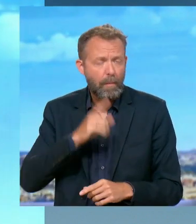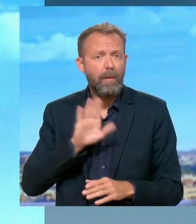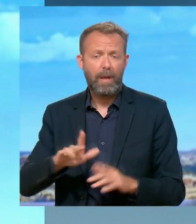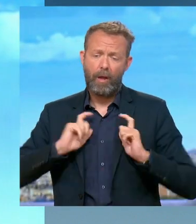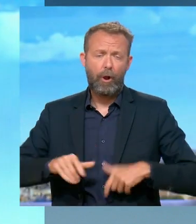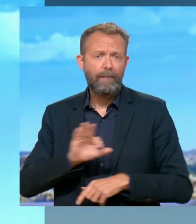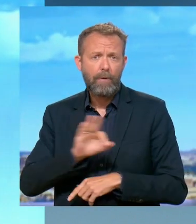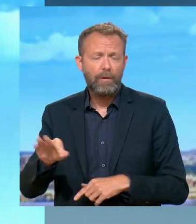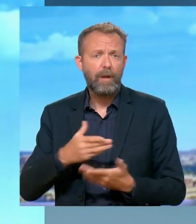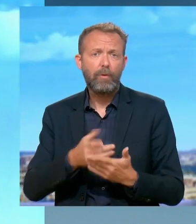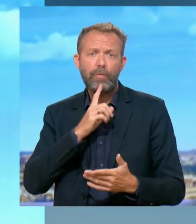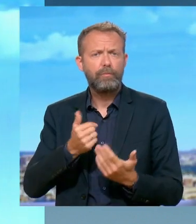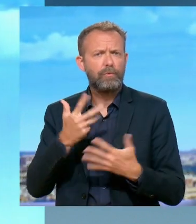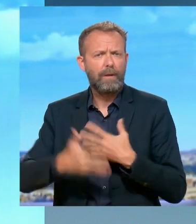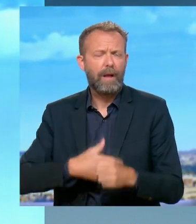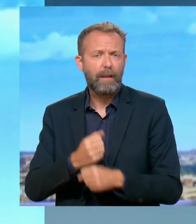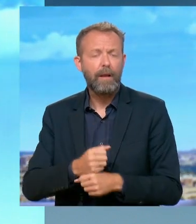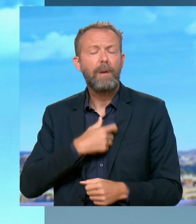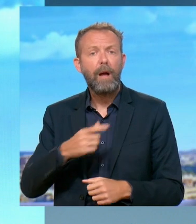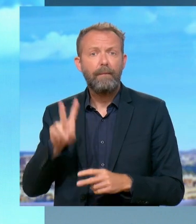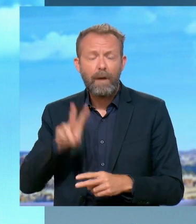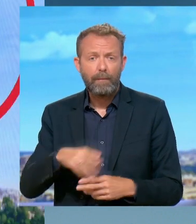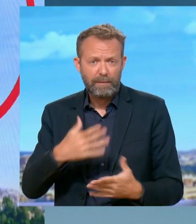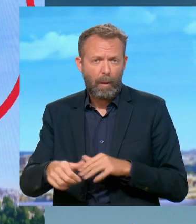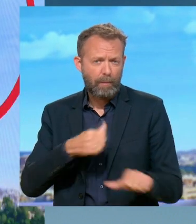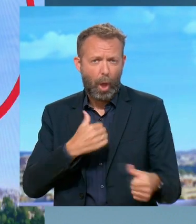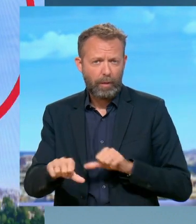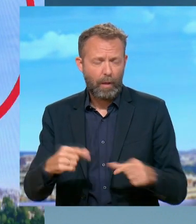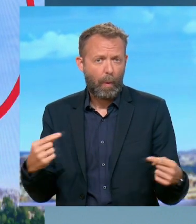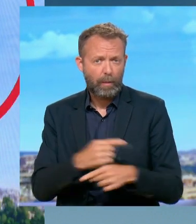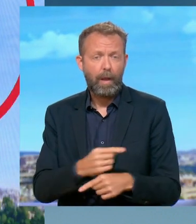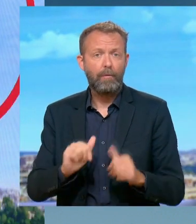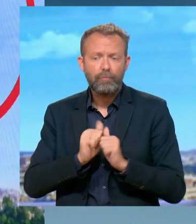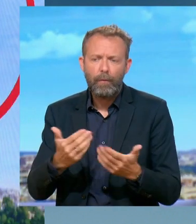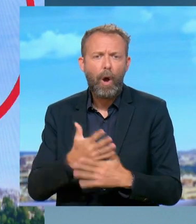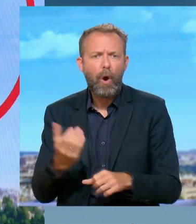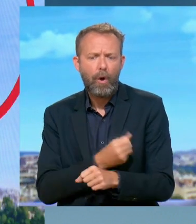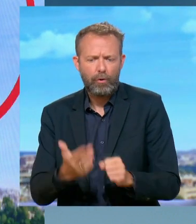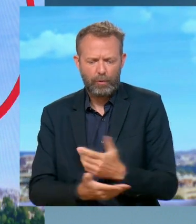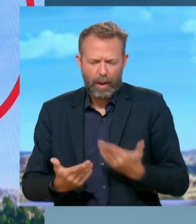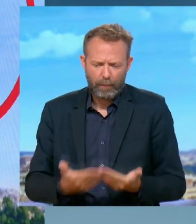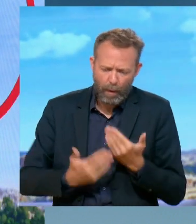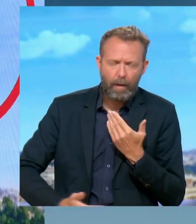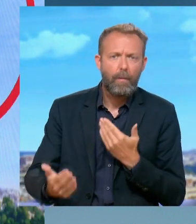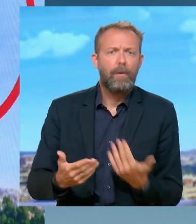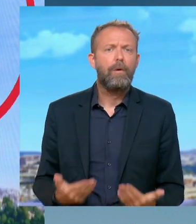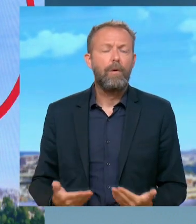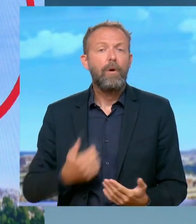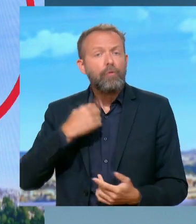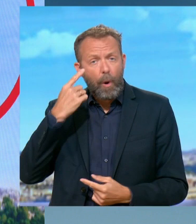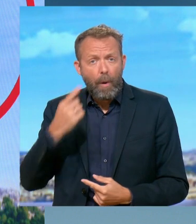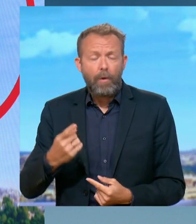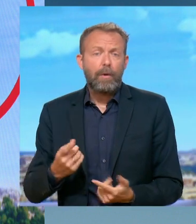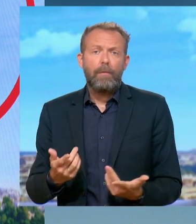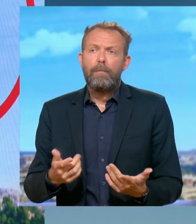pendant des années et des décennies. C'était une bonne chose. C'est furieusement moderne vis-à-vis des enjeux qui sont devant nous. Moi, je pense qu'effectivement, à partir du moment où